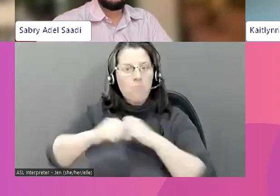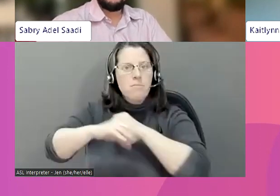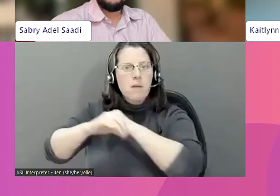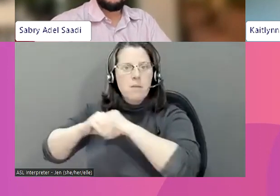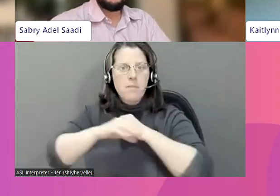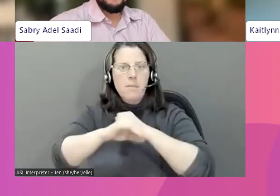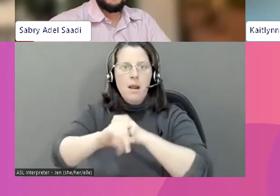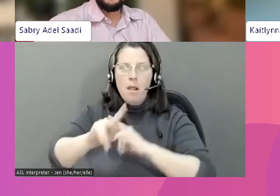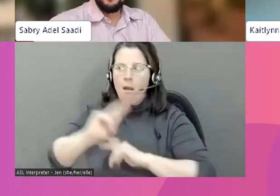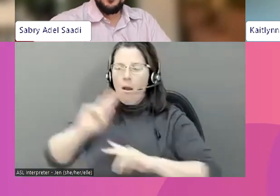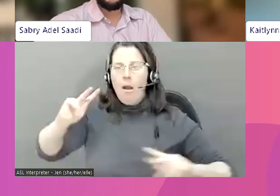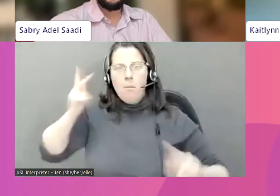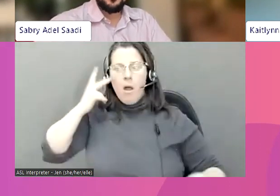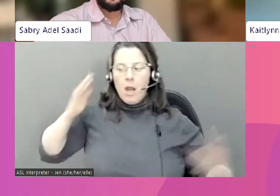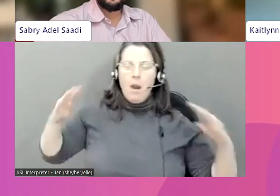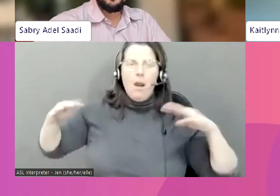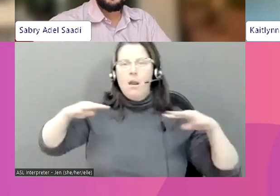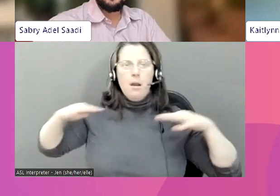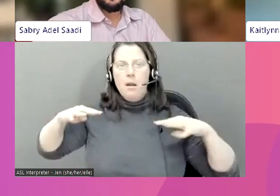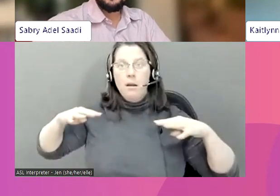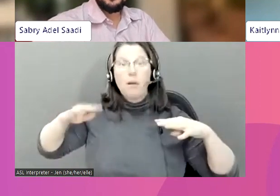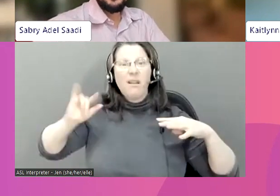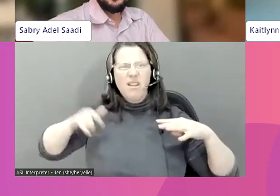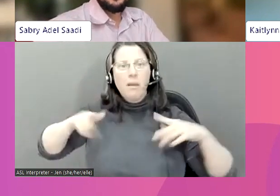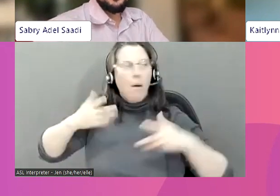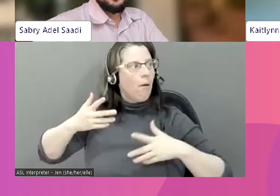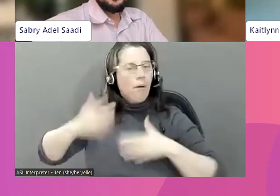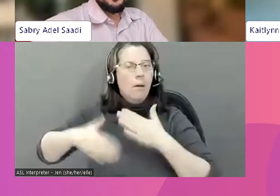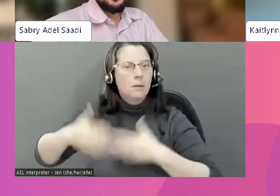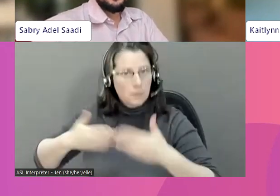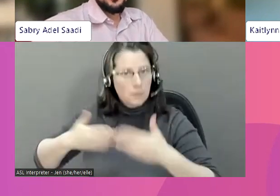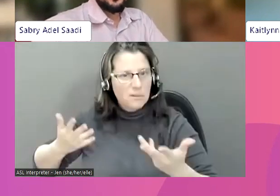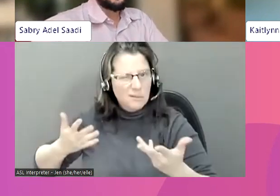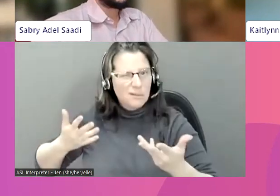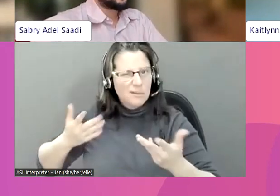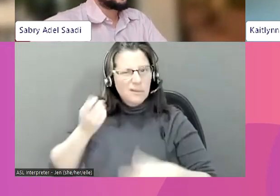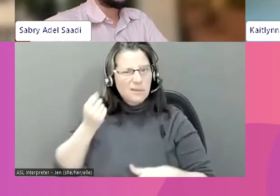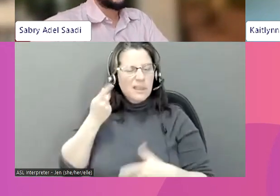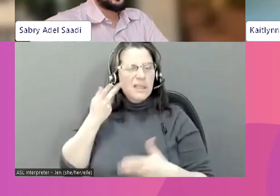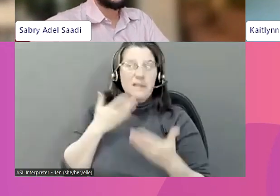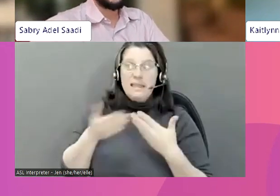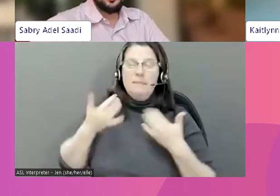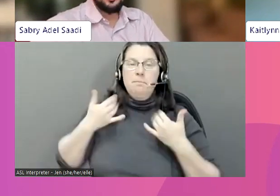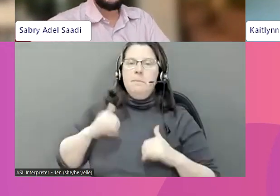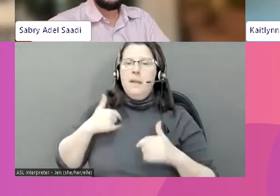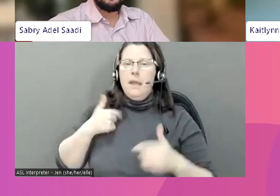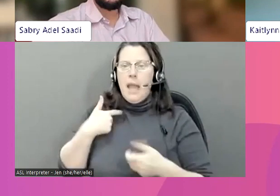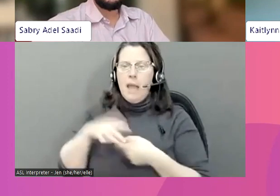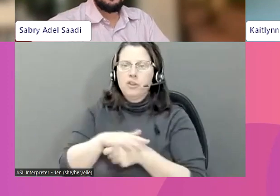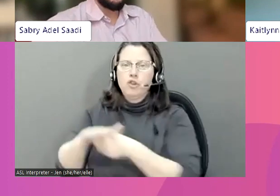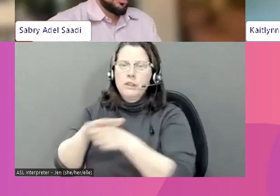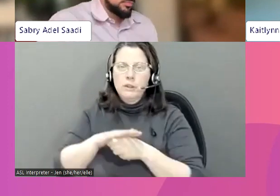crime. Et par exemple, s'il y a beaucoup d'attention politique, eh bien, même s y avait des